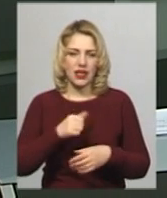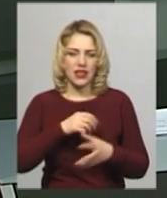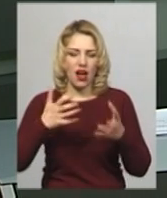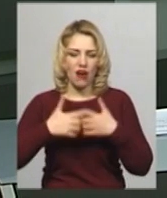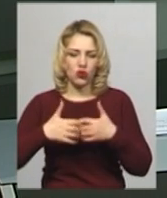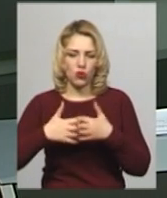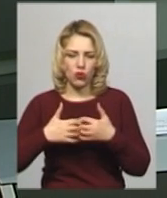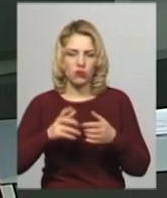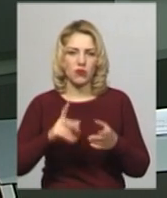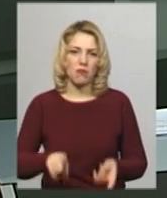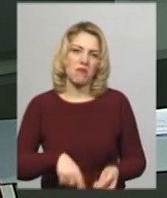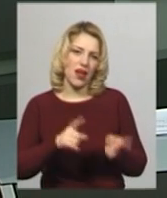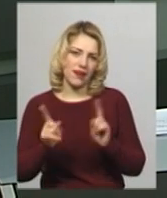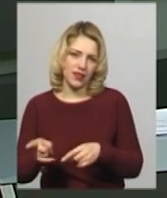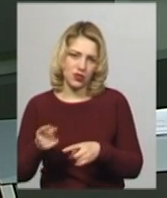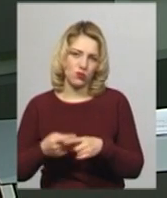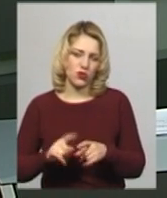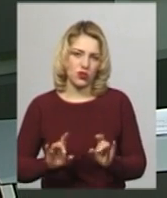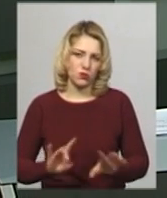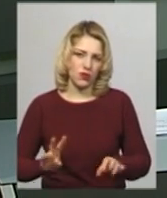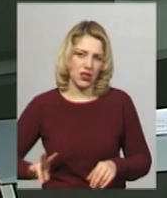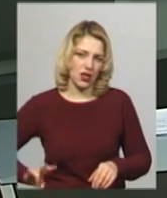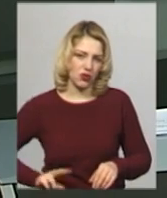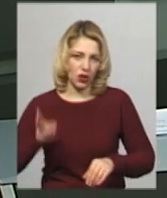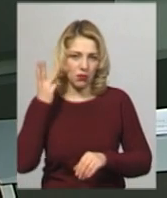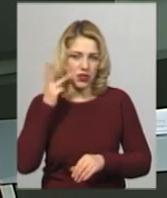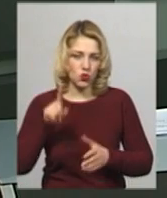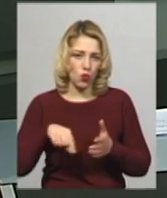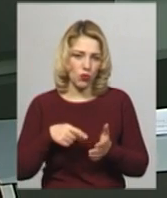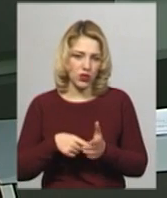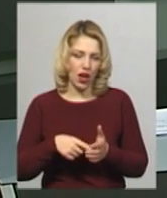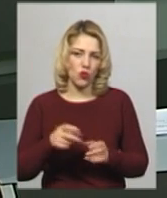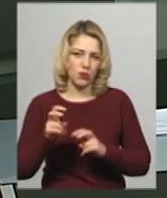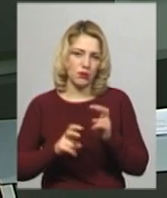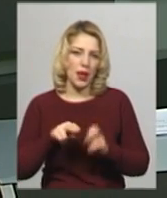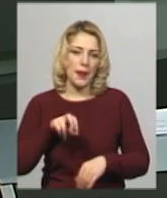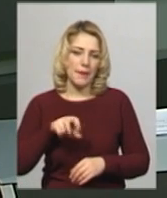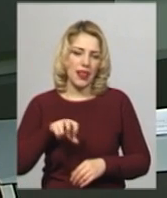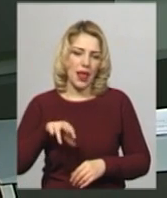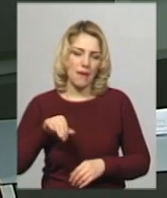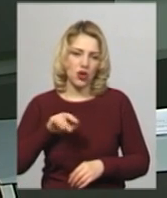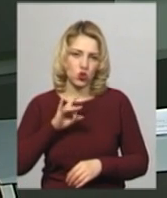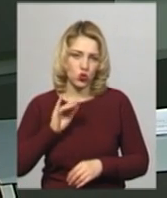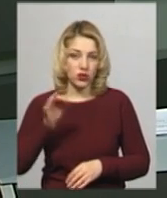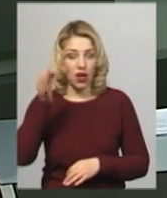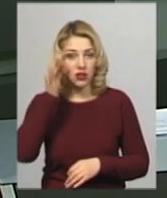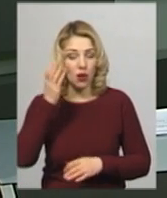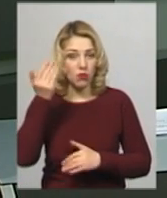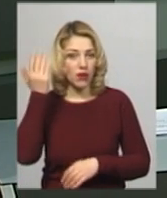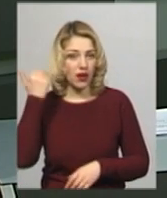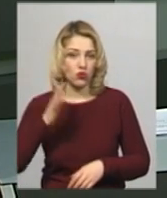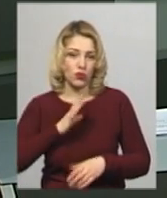перенесуть. Про це розповів директор Хмельницького комунального підприємства «Електротранс» Віктор Паламарчук. Нагадаю, попередньо